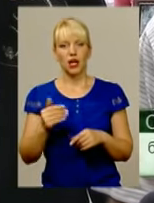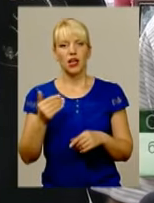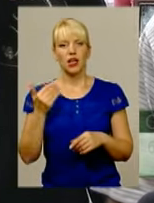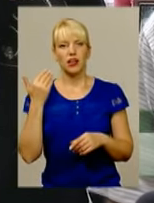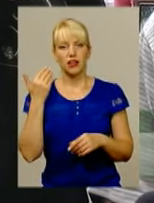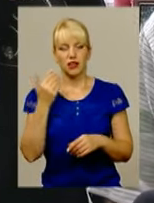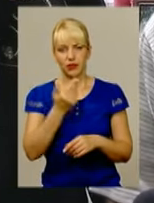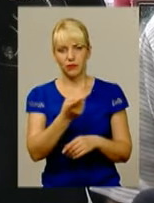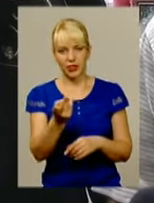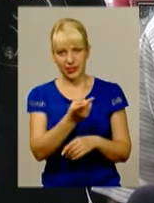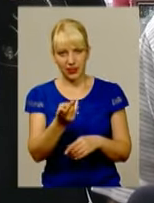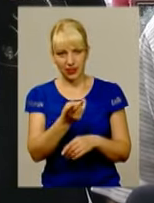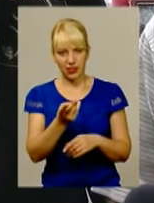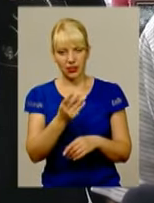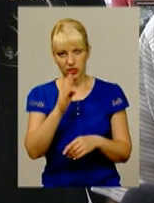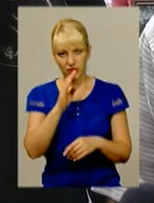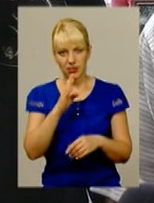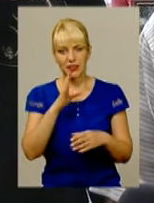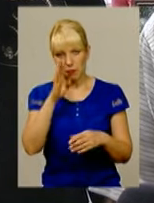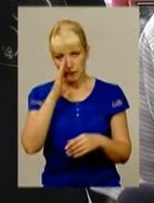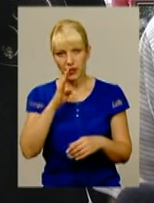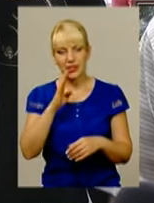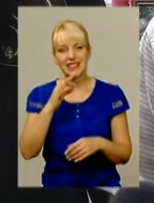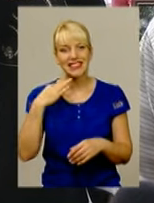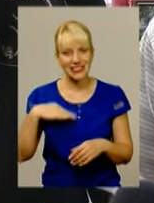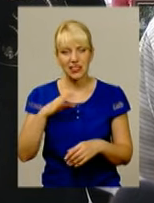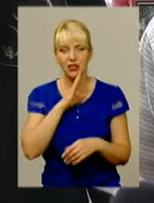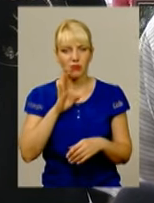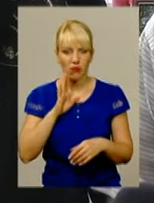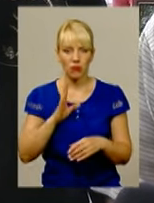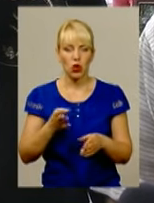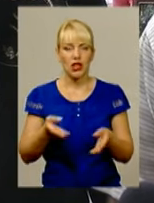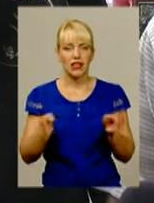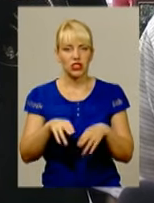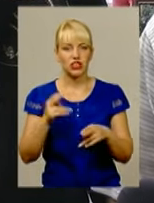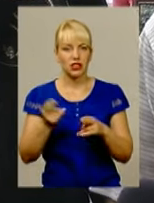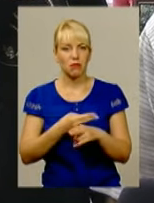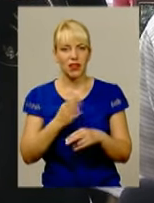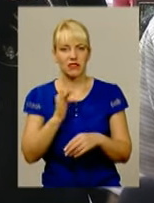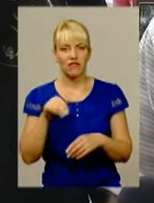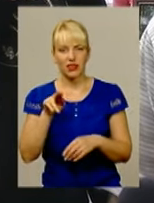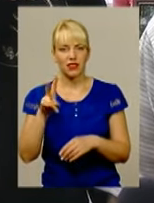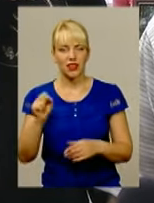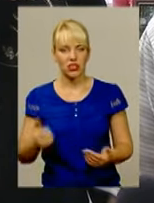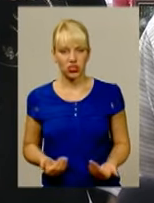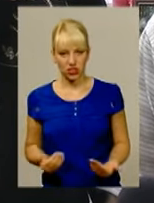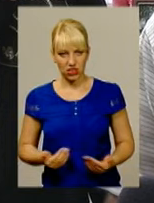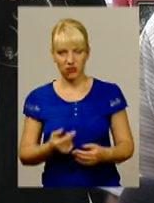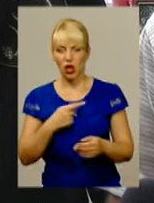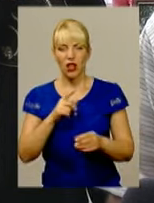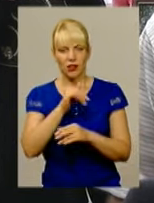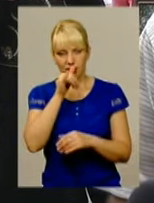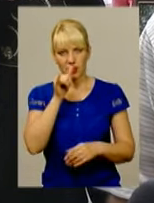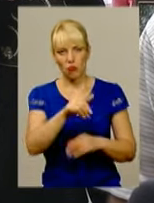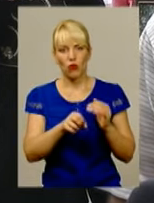життєвство, і щоб його судили тут. І це ми будемо добиватися робити. Тому що втечі не допустимо, бо